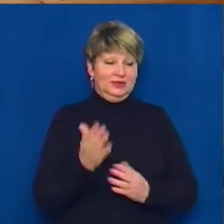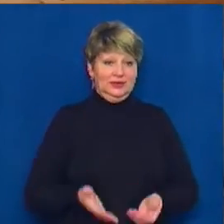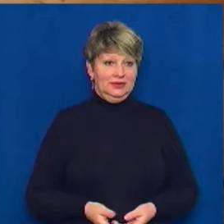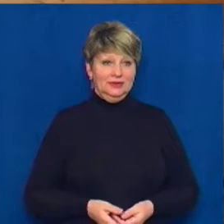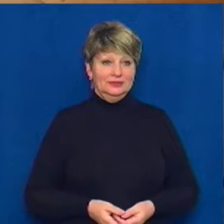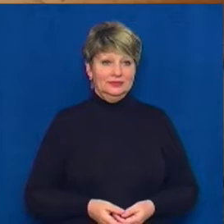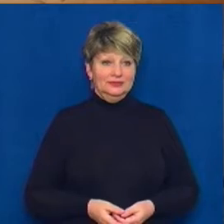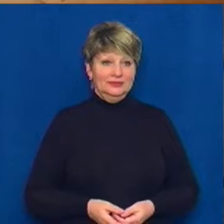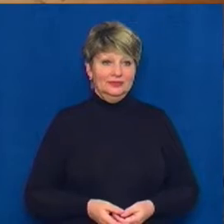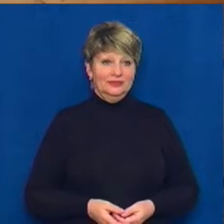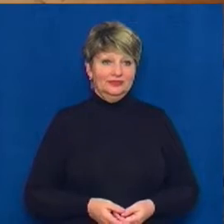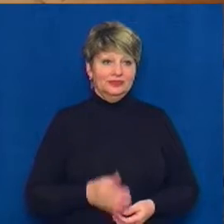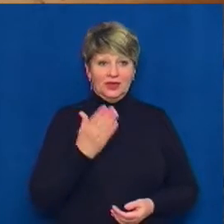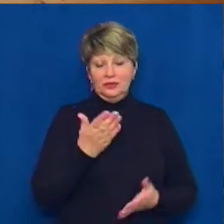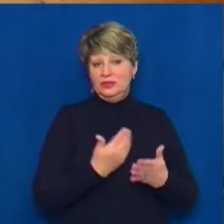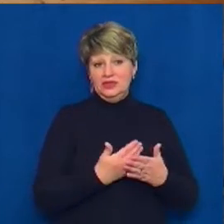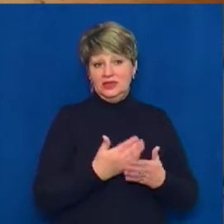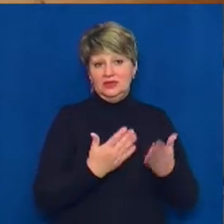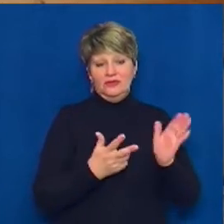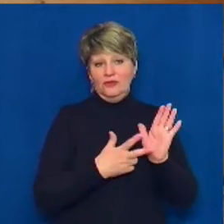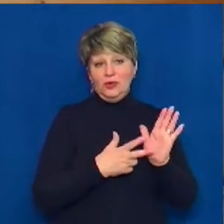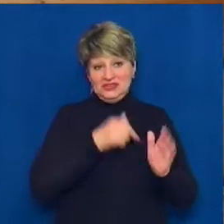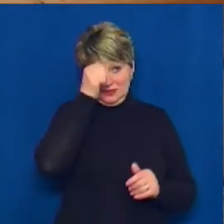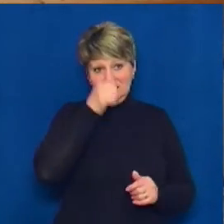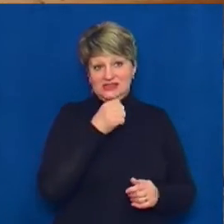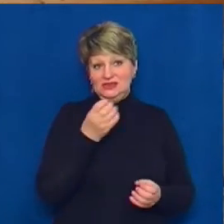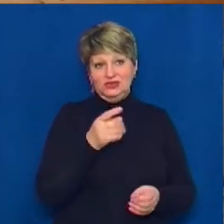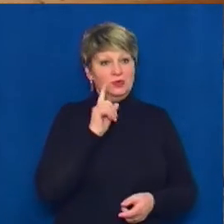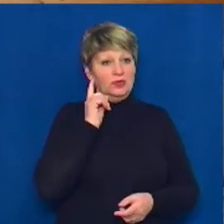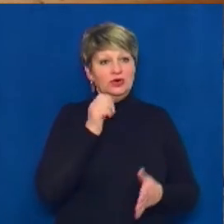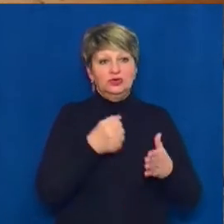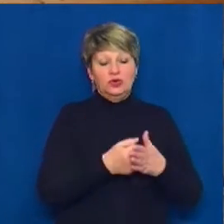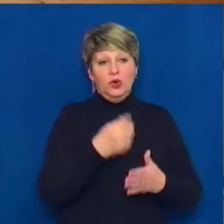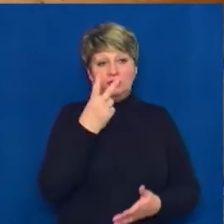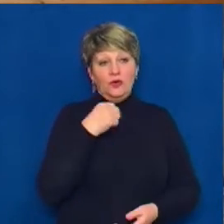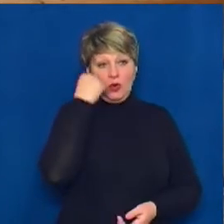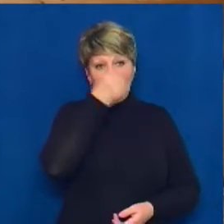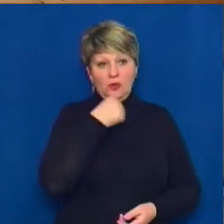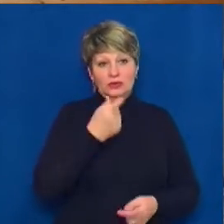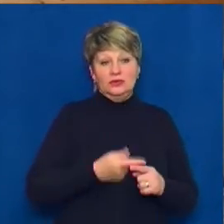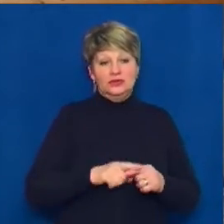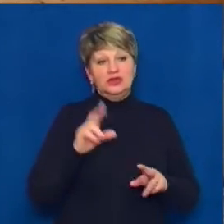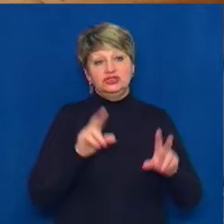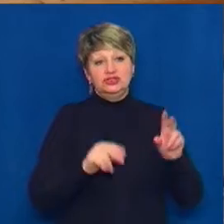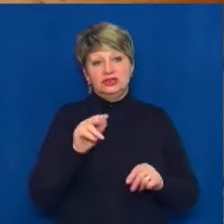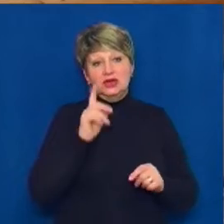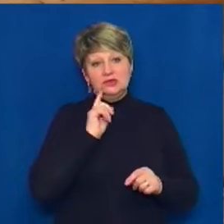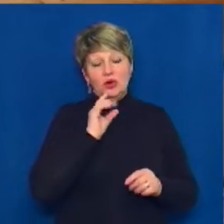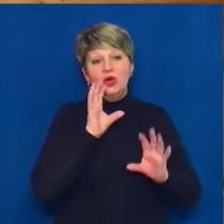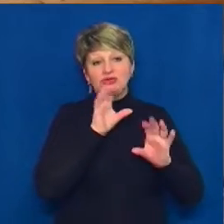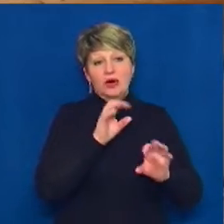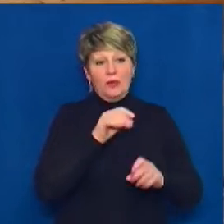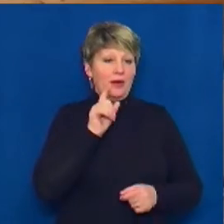Він ще дитина, йому десь 8 місяців, він ще маленький. До двох років це щеня. Оце воно таке.